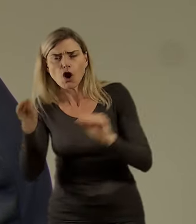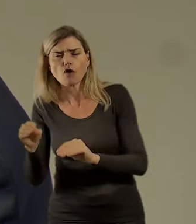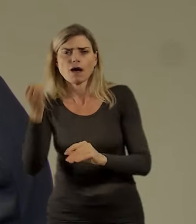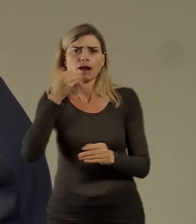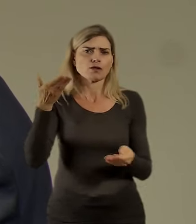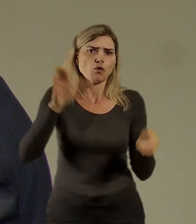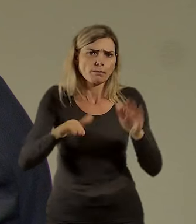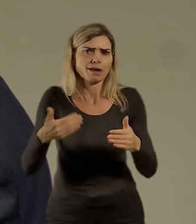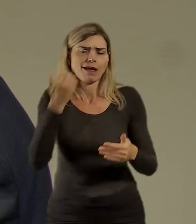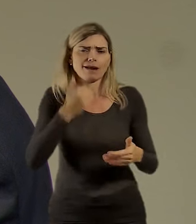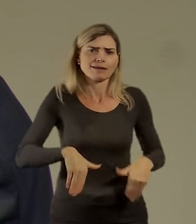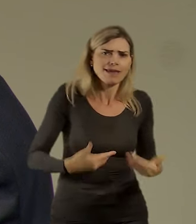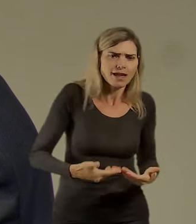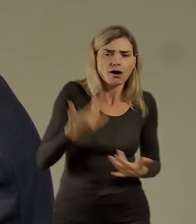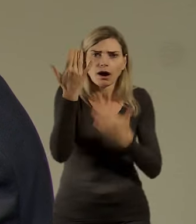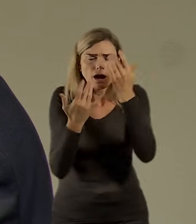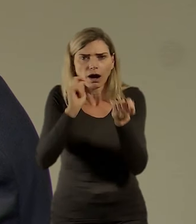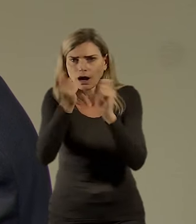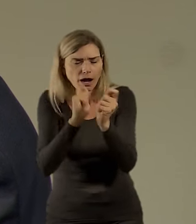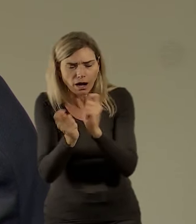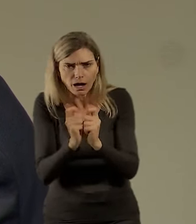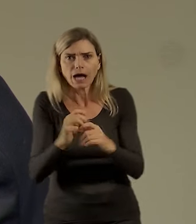je velký téma tady pro týma